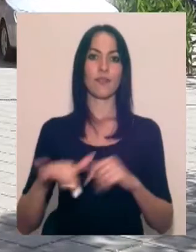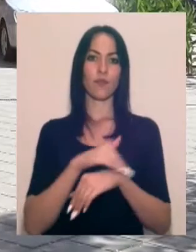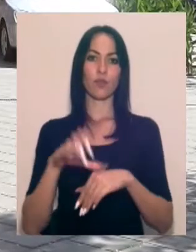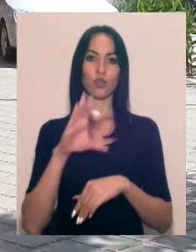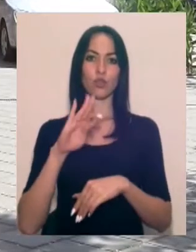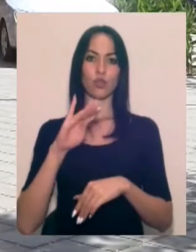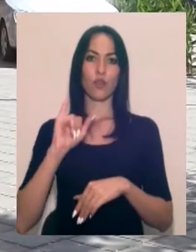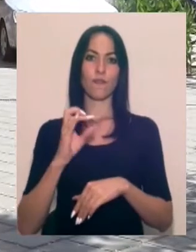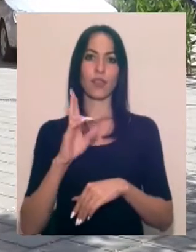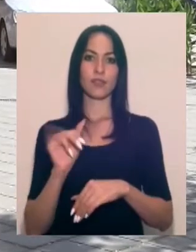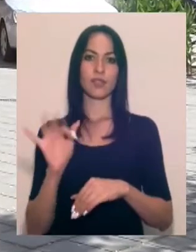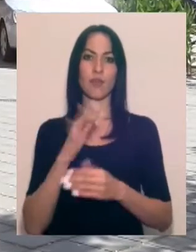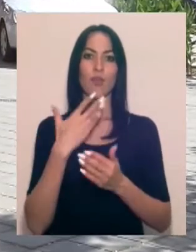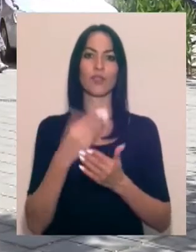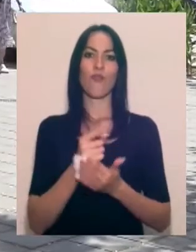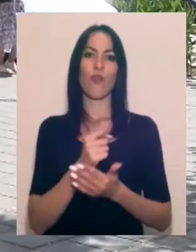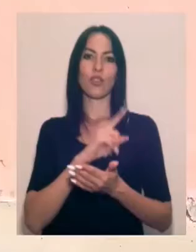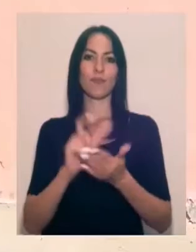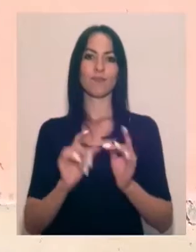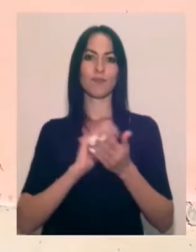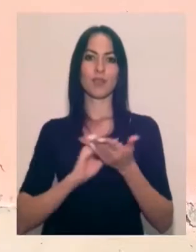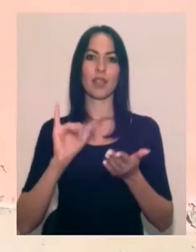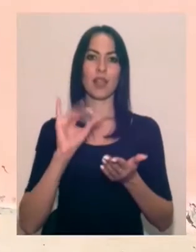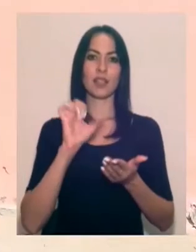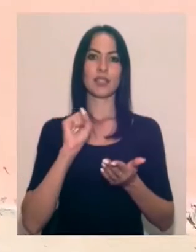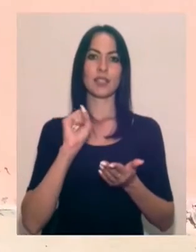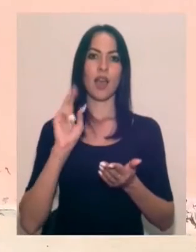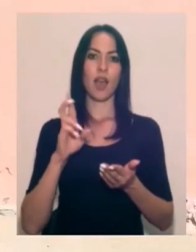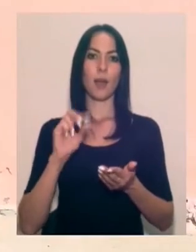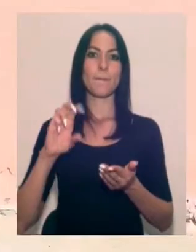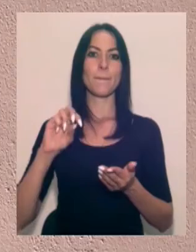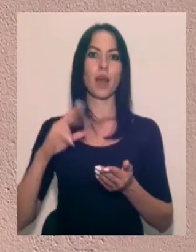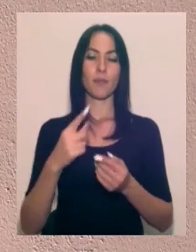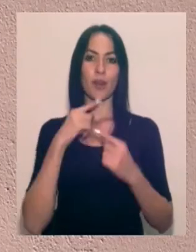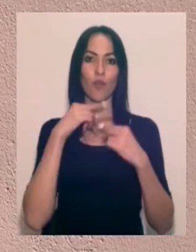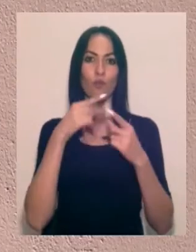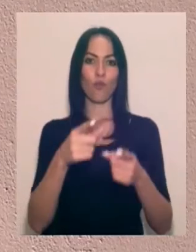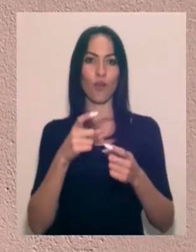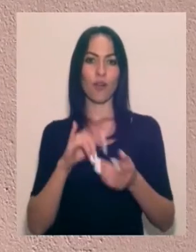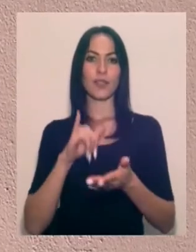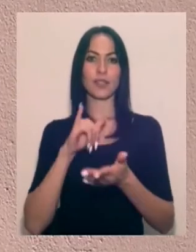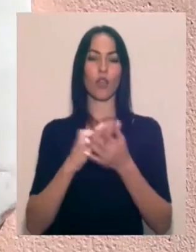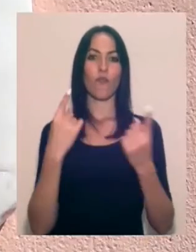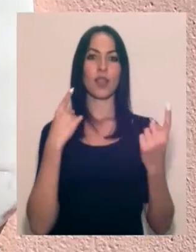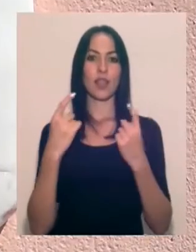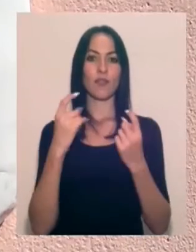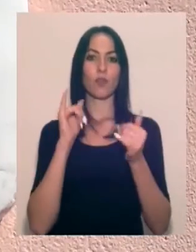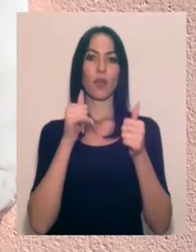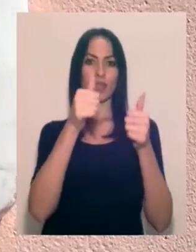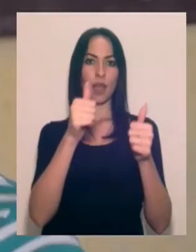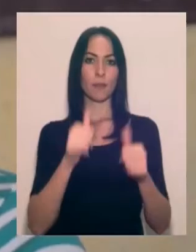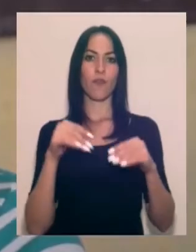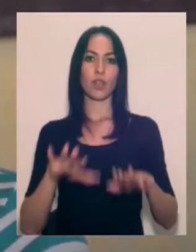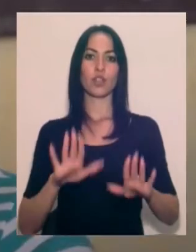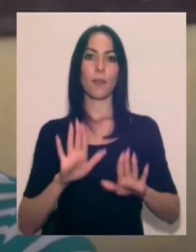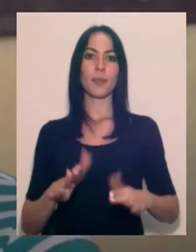який в своїх одеських оповіданнях писав Ісаак Бабель. Привернути до нього увагу і встановити інформаційну табличку вирішила місцева мешканка